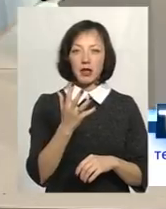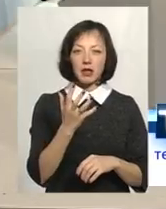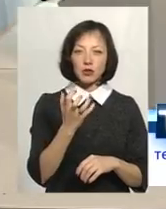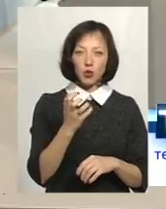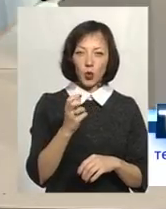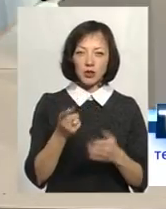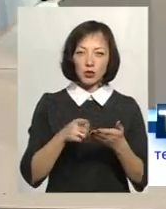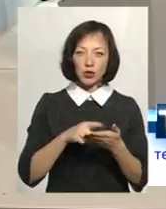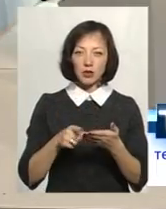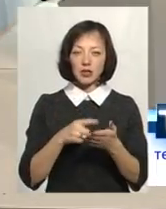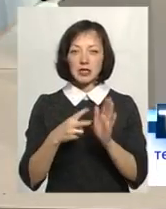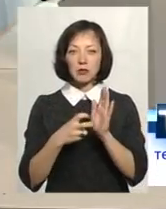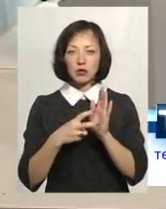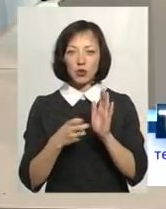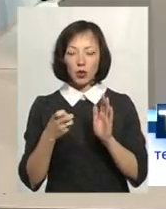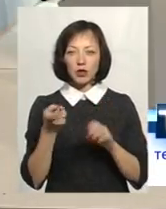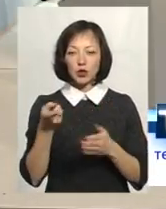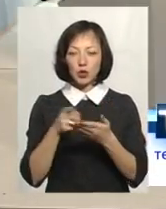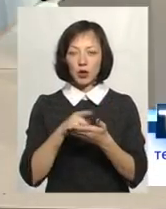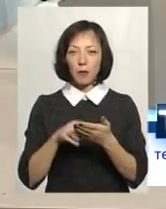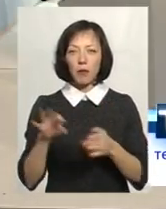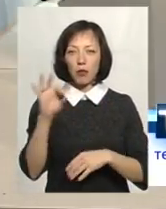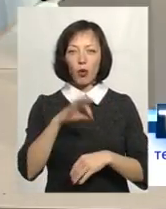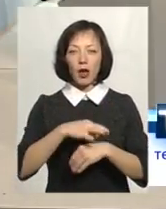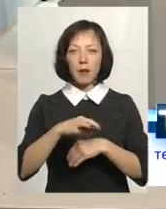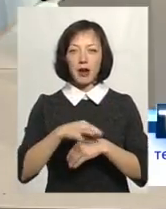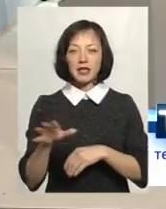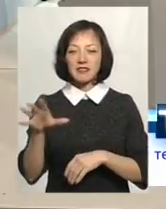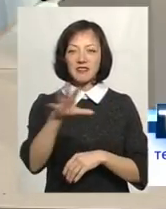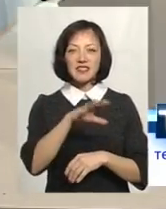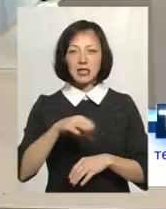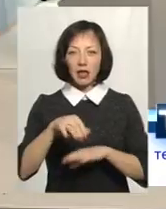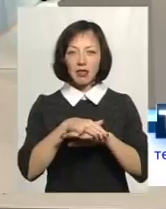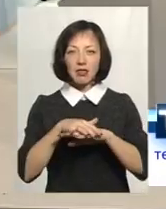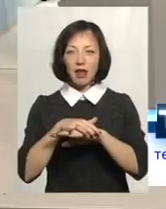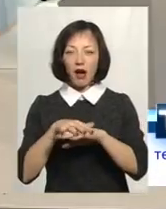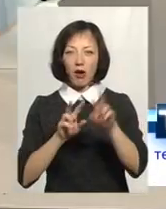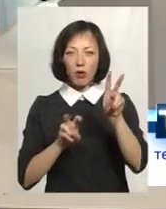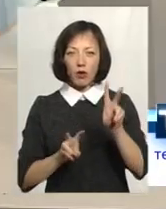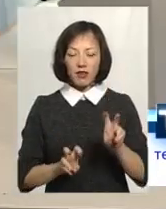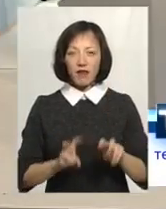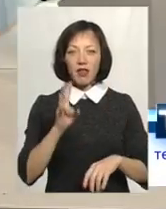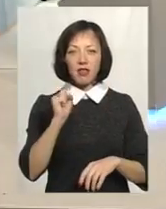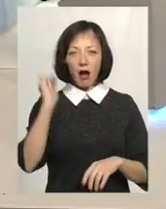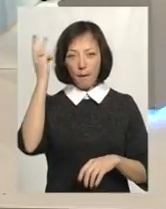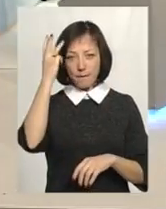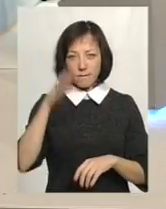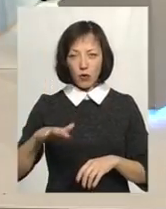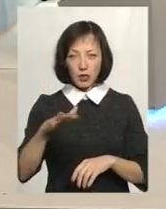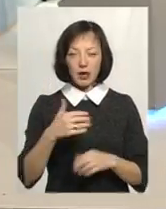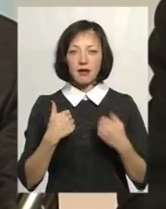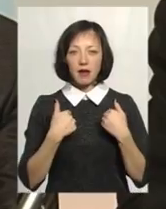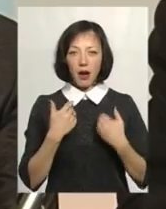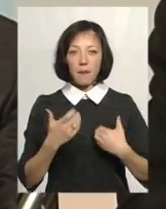сторінкових товстих томів про репресії всіх народів на Поділлі. Я приймаю з даного